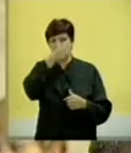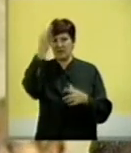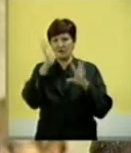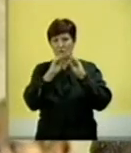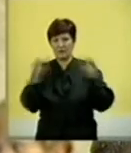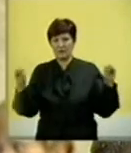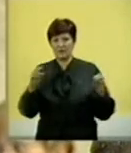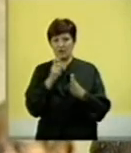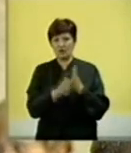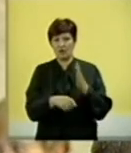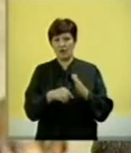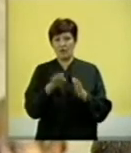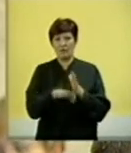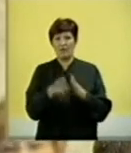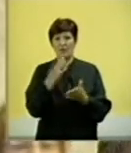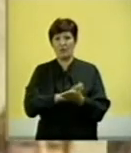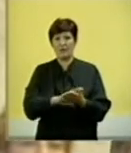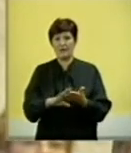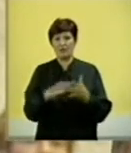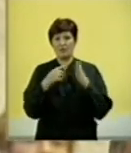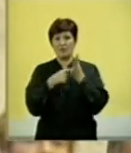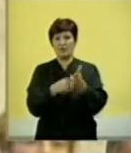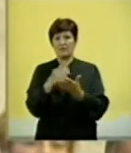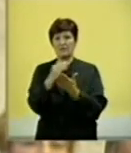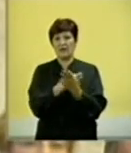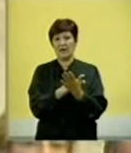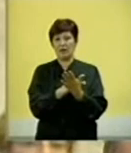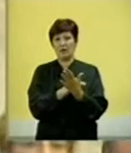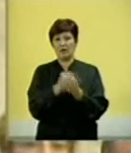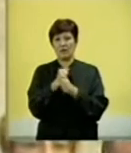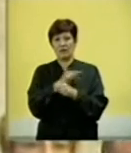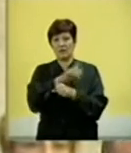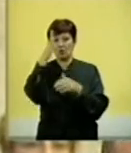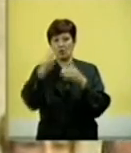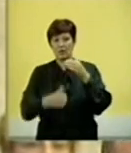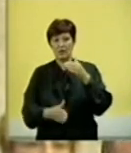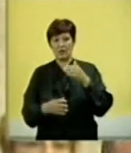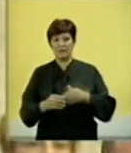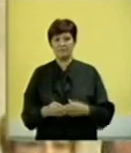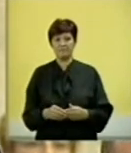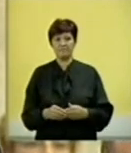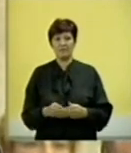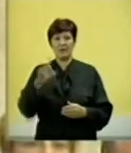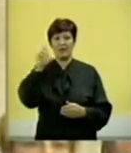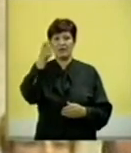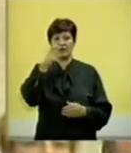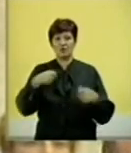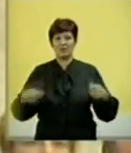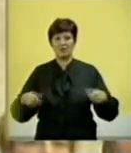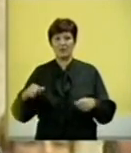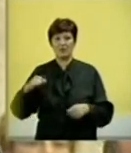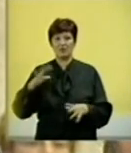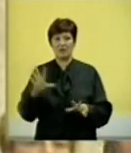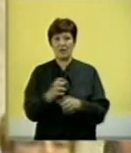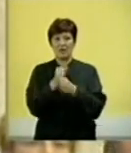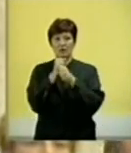i pripadnika manjina kako bi jednostavno implementaciju zakona izvili do kraja. Liga Socialdemokrata Vojvodne